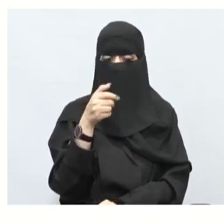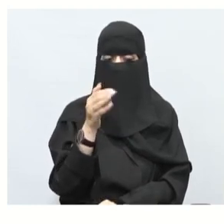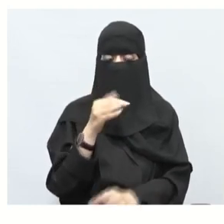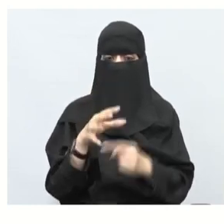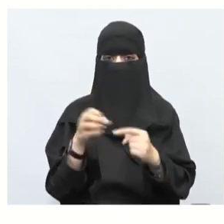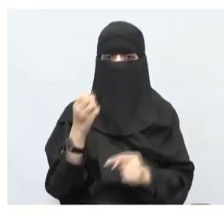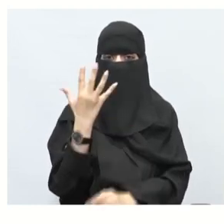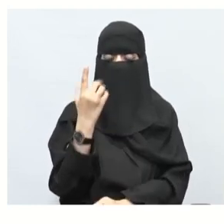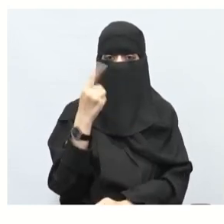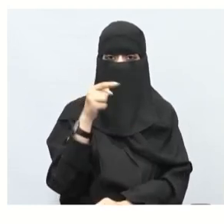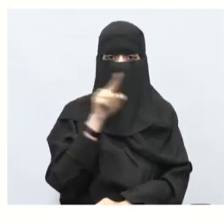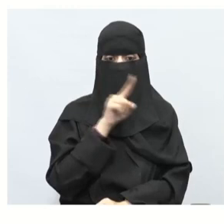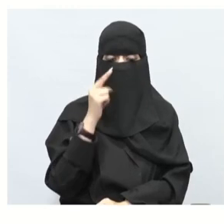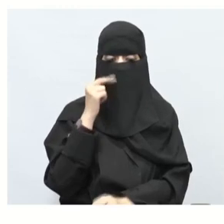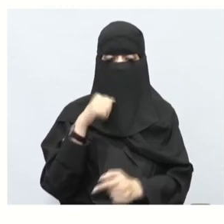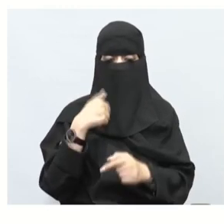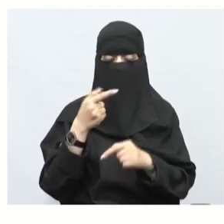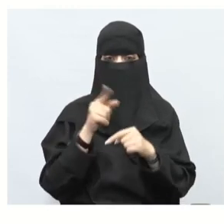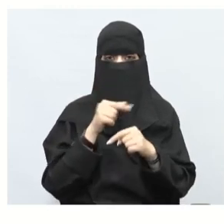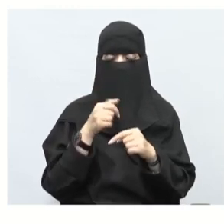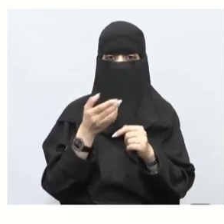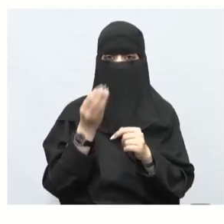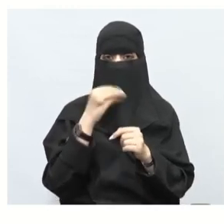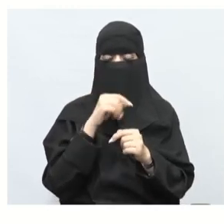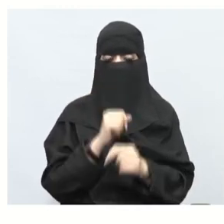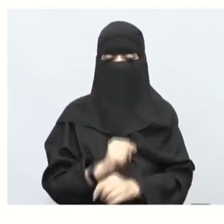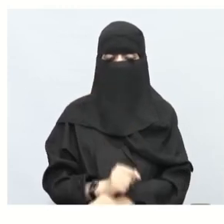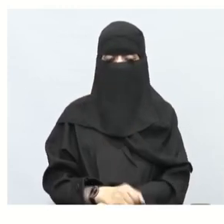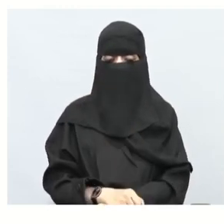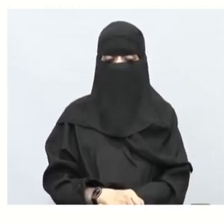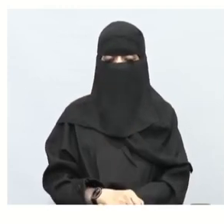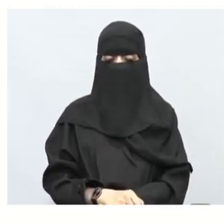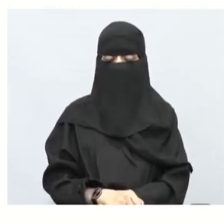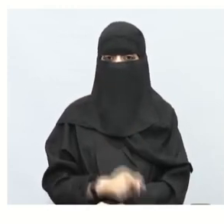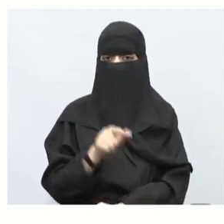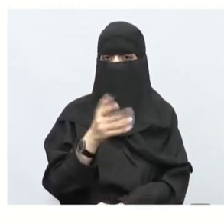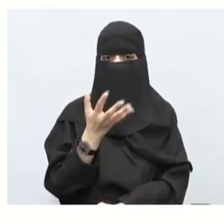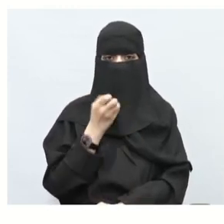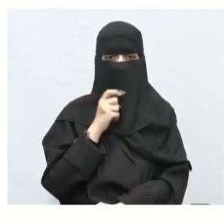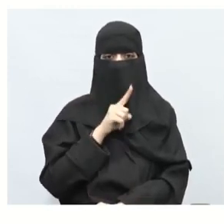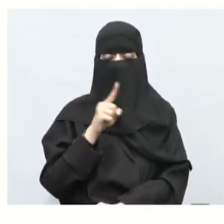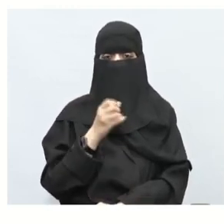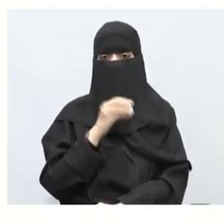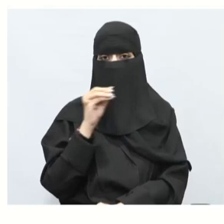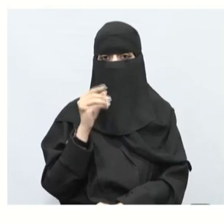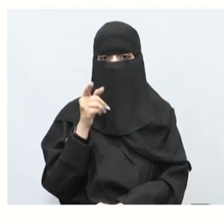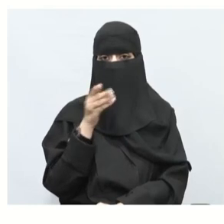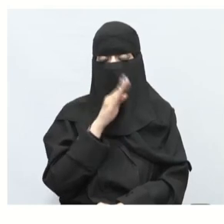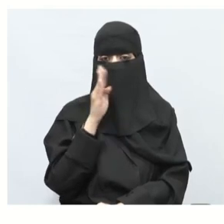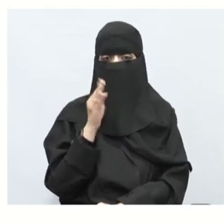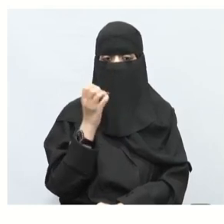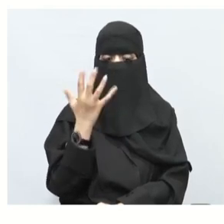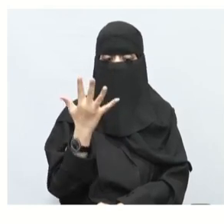طبعا لا تستطيع هنا تعيد تجميحها فتستخد عشرة هذه المنزلة عشرات لا تعطي لعشرات فقط فلما تأخذ